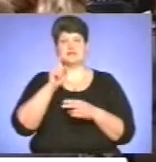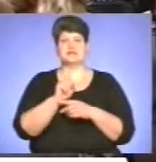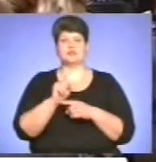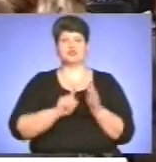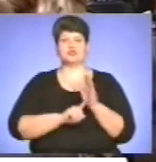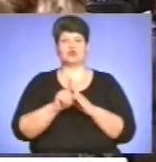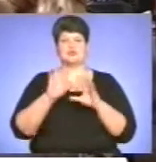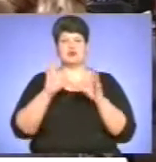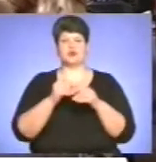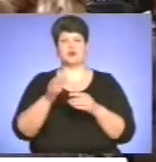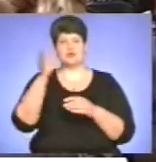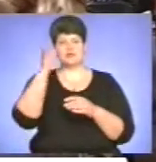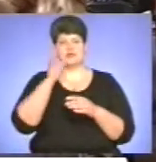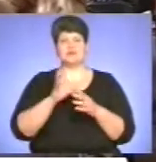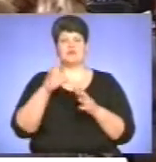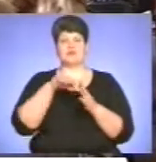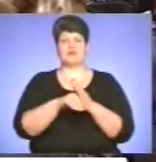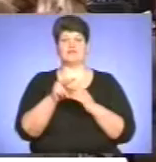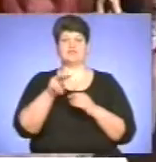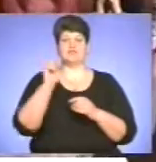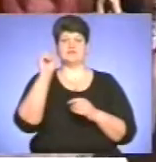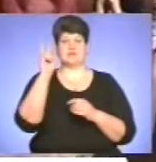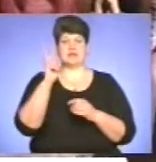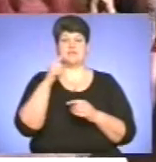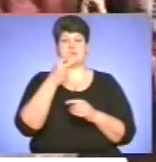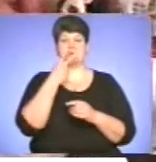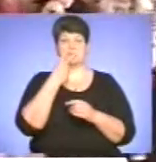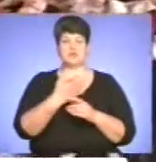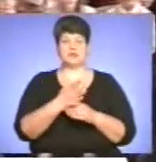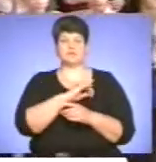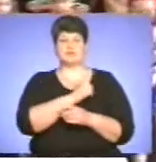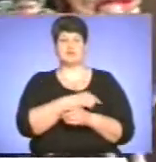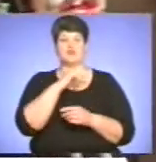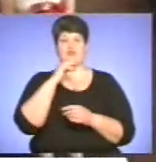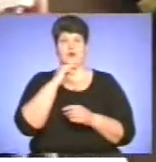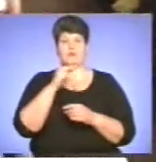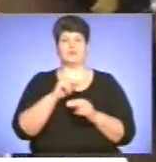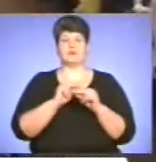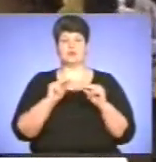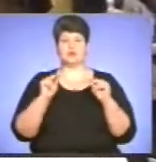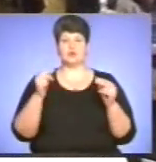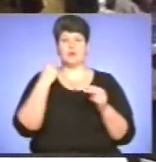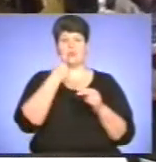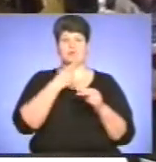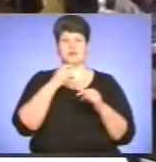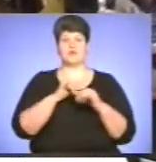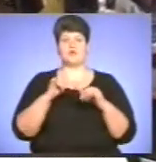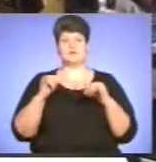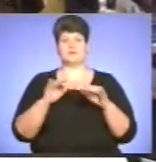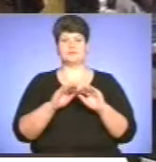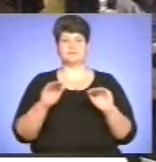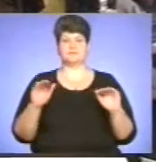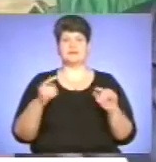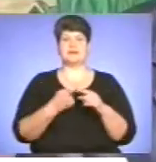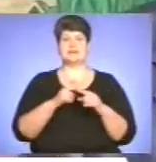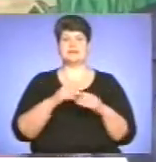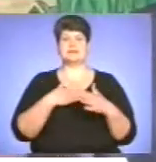загальної освіти запровадили у 2012-му. Він передбачає посилену увагу педагогів до мовно-мовленнєвого розвитку школярів. Це